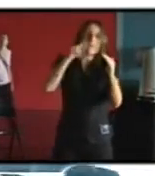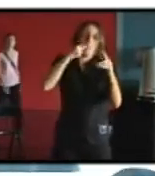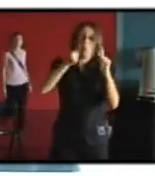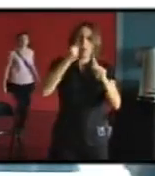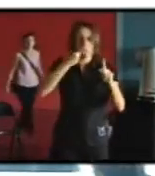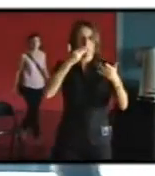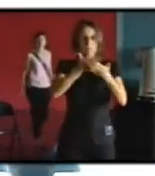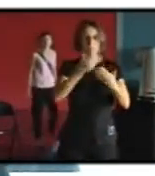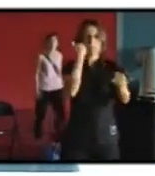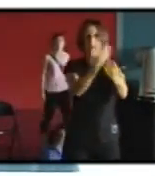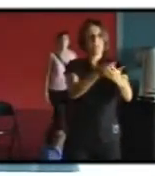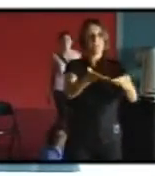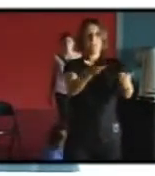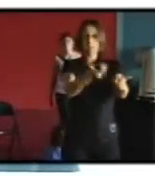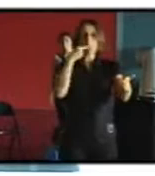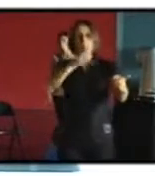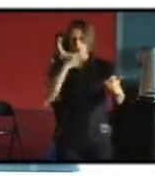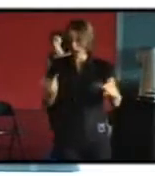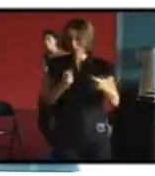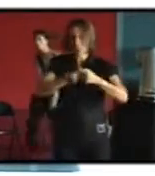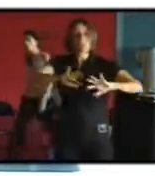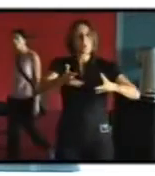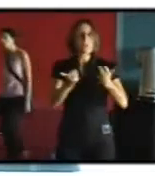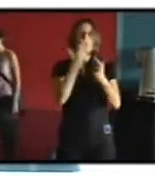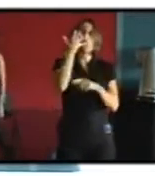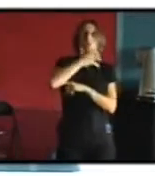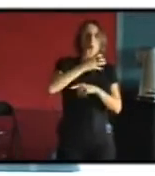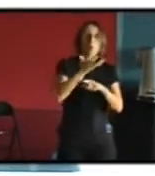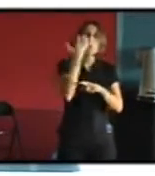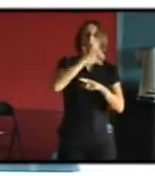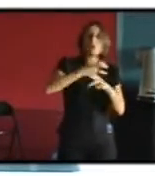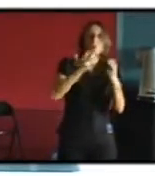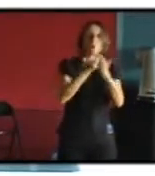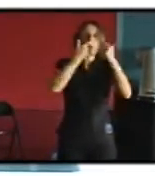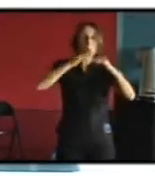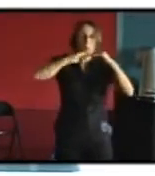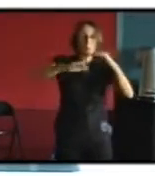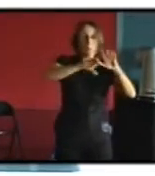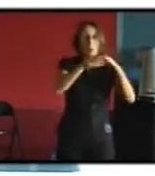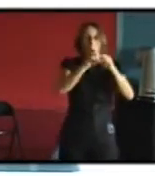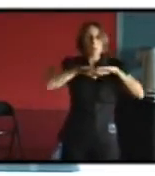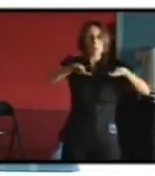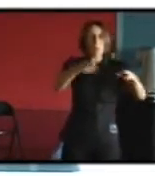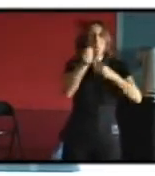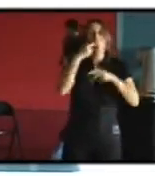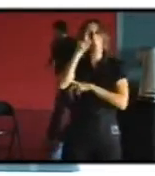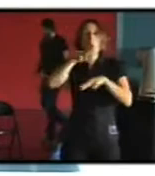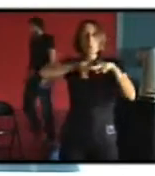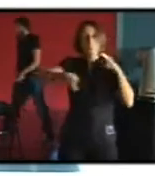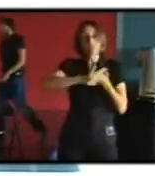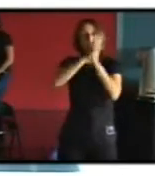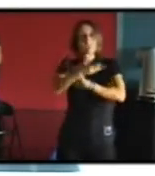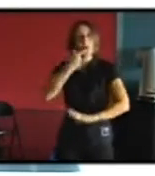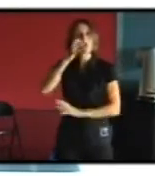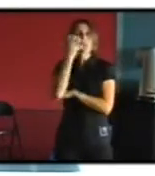chaleur commune et notamment d'utiliser la chaleur qui vient des réseaux d'assainissement des eaux usées etc donc de